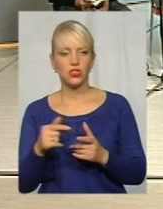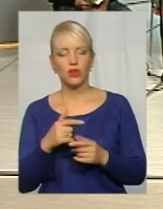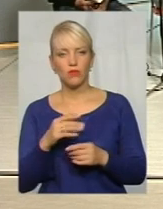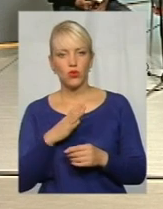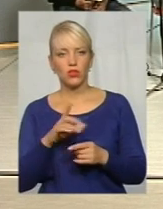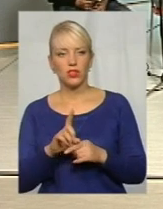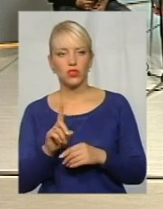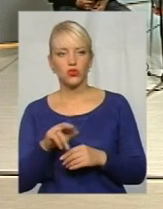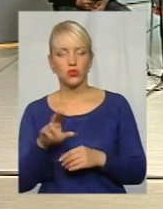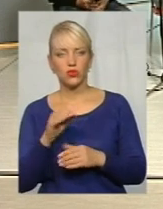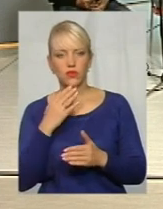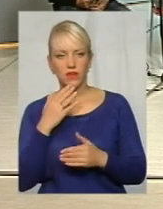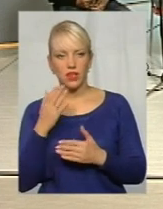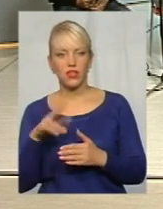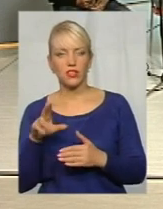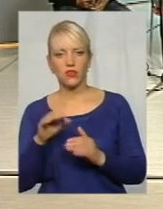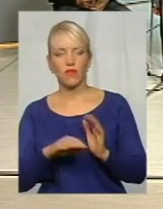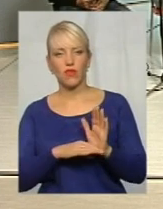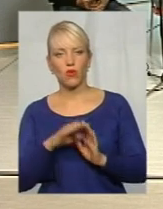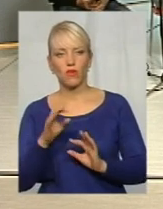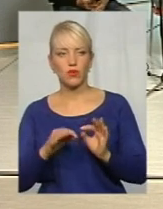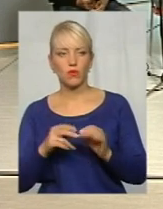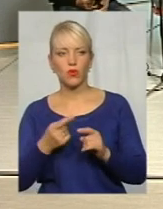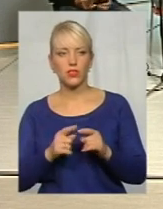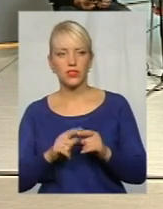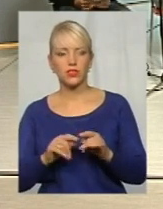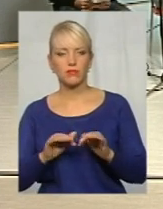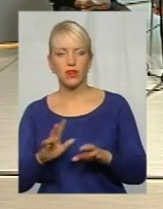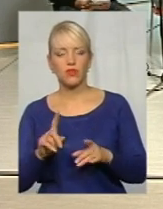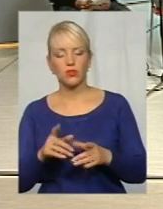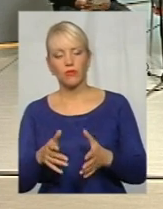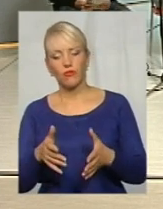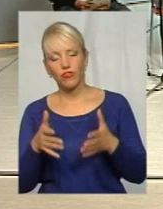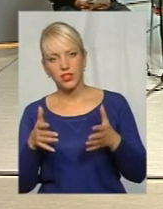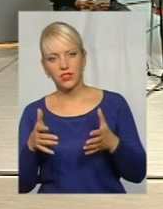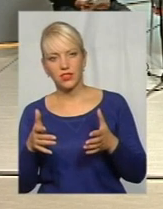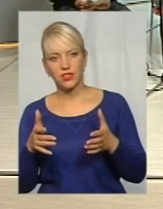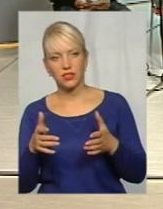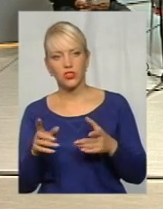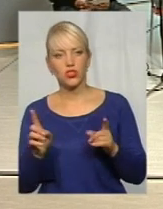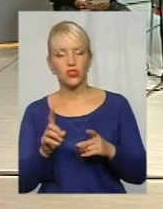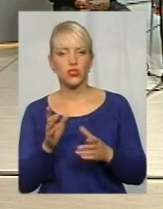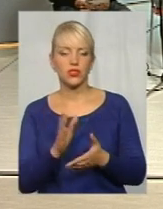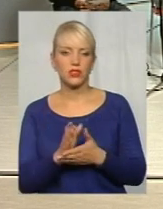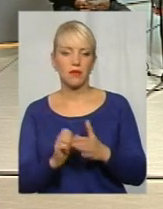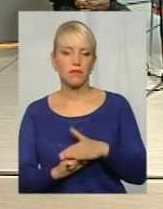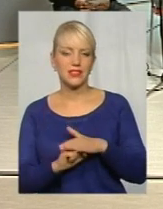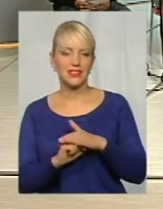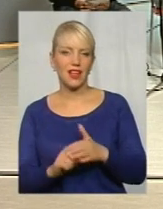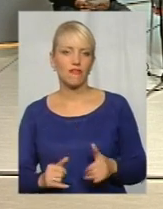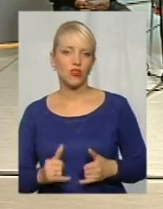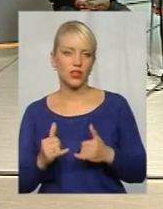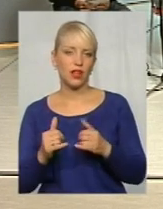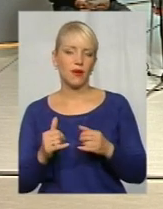щодо звернення до Верховного суду по цій справі, аби вияснити, що є підставою для